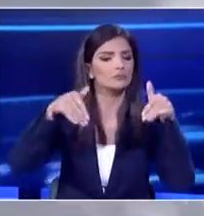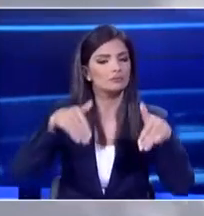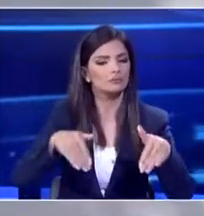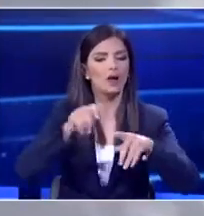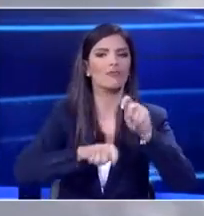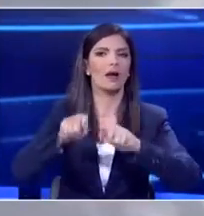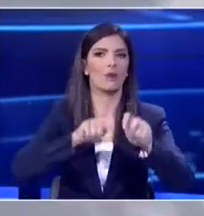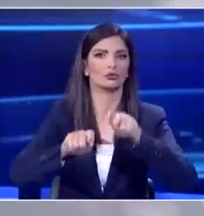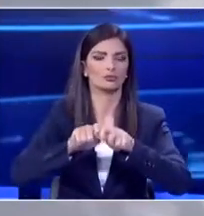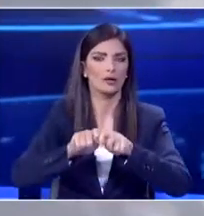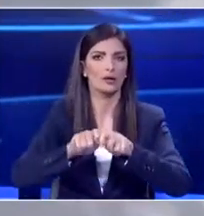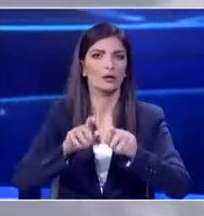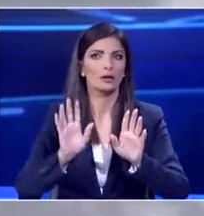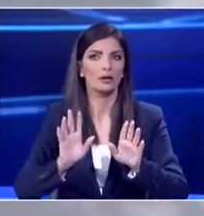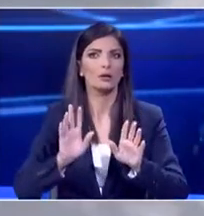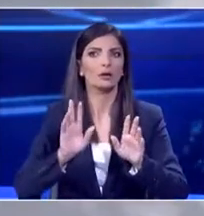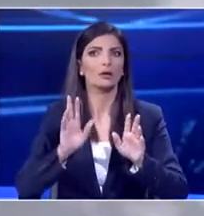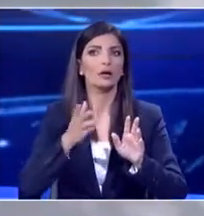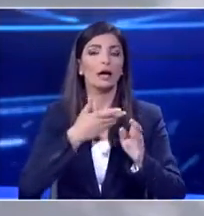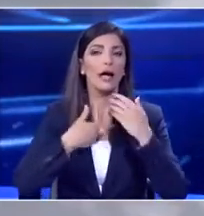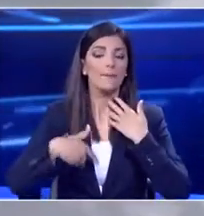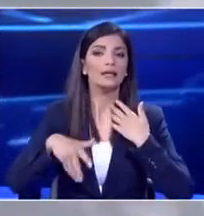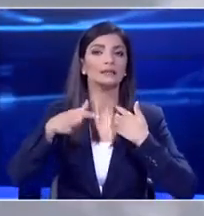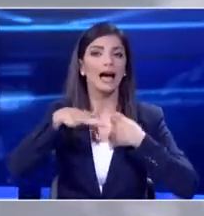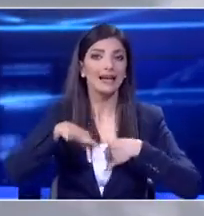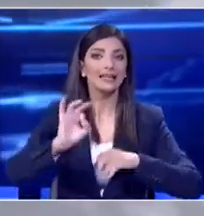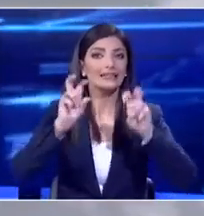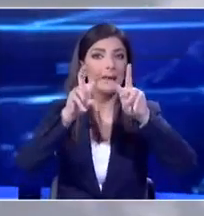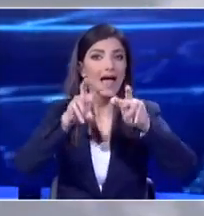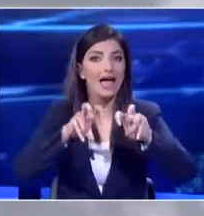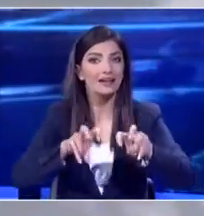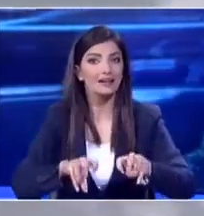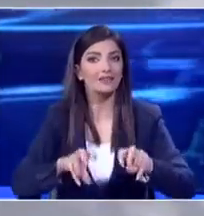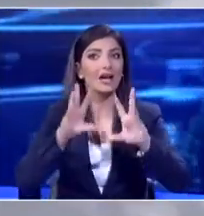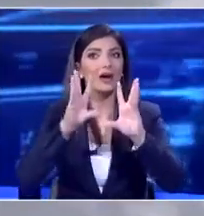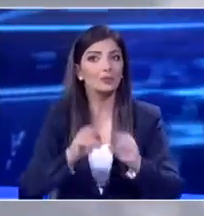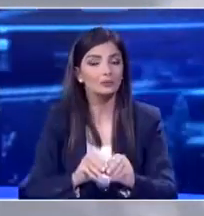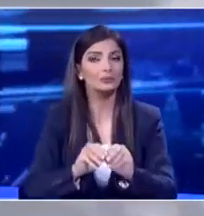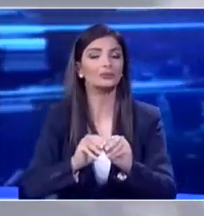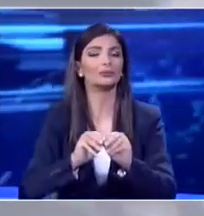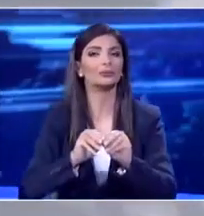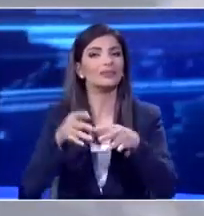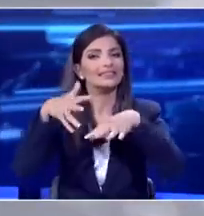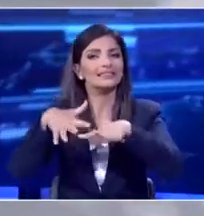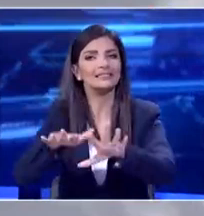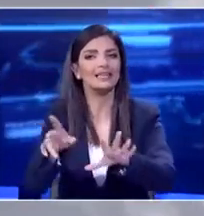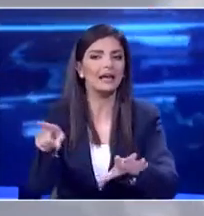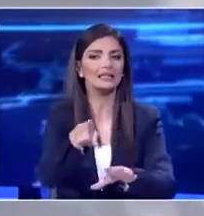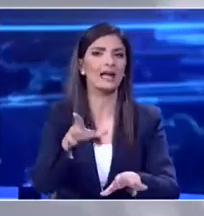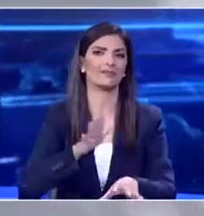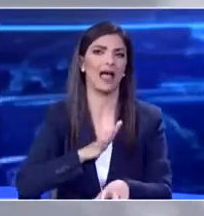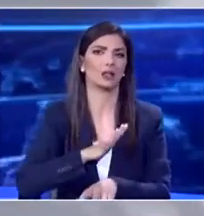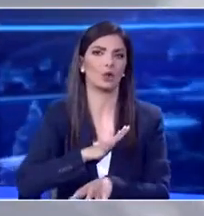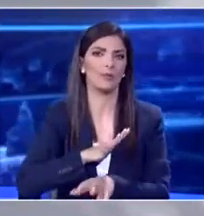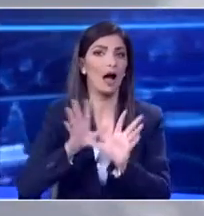επαφές και το δύο περιστατικό αντιλαμβάνεστε το έναν επειδή είναι σε αυτό το περιορισμό δεν έχει ενέχθει σε επαφή με κάποιον άρα